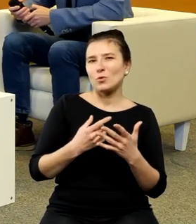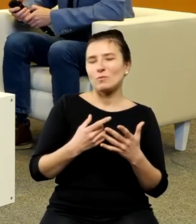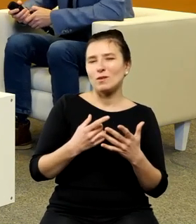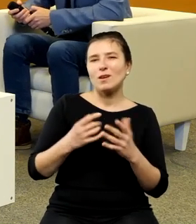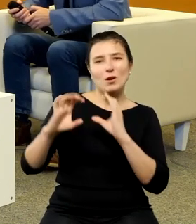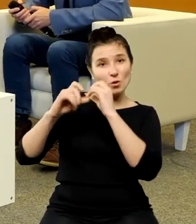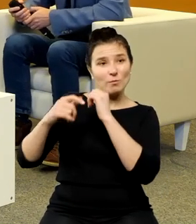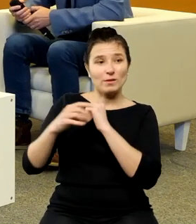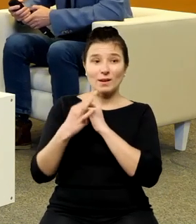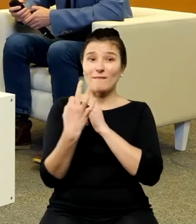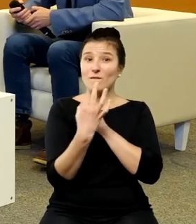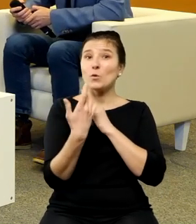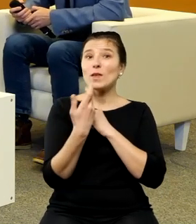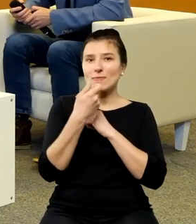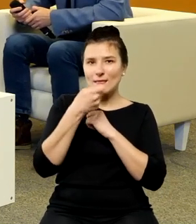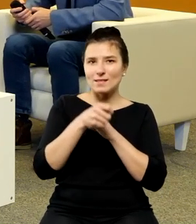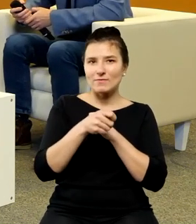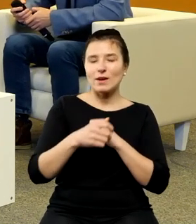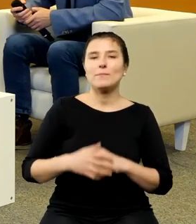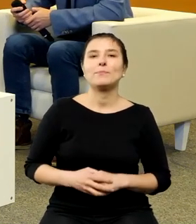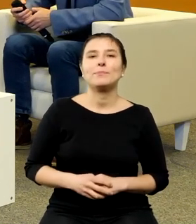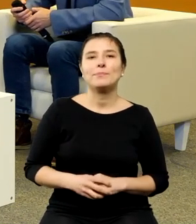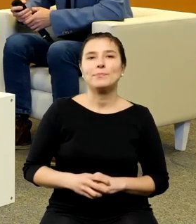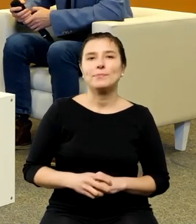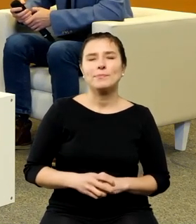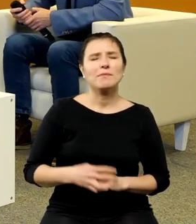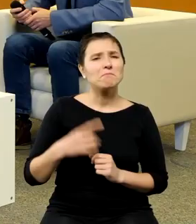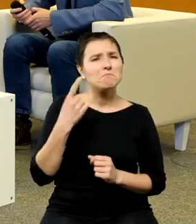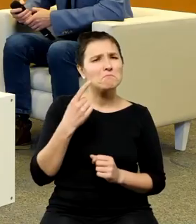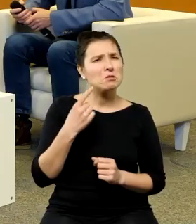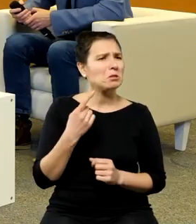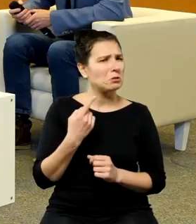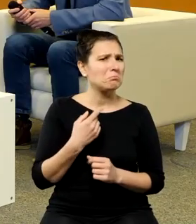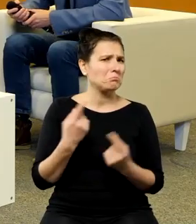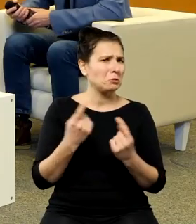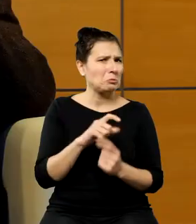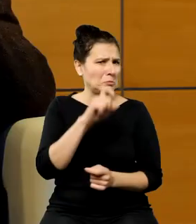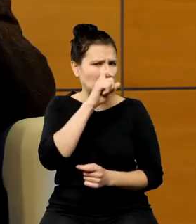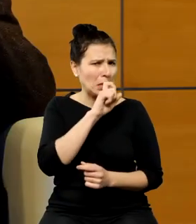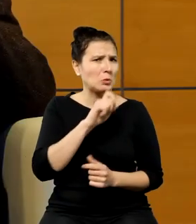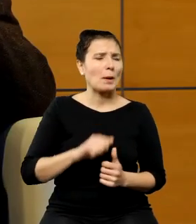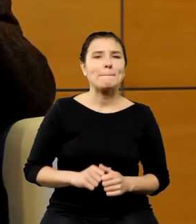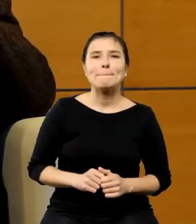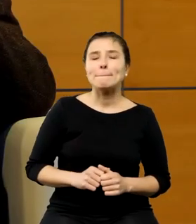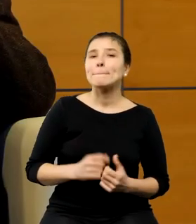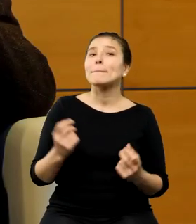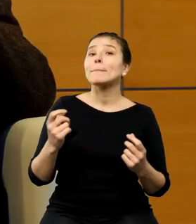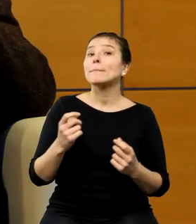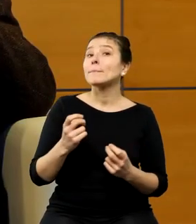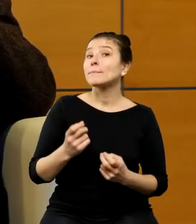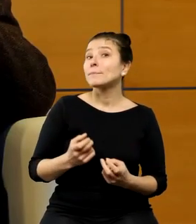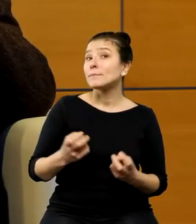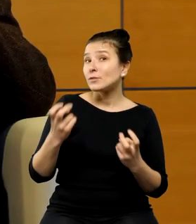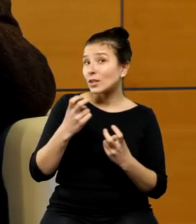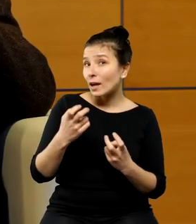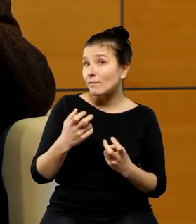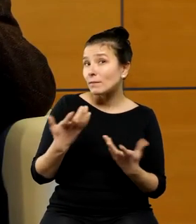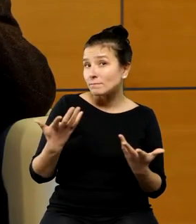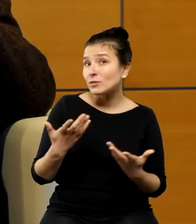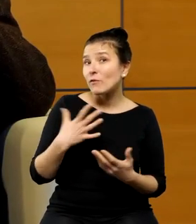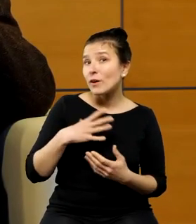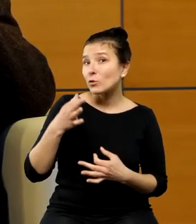więc pod tym względem myślę że jest nieźle ciekawym byłoby zapytać oczywiście czy